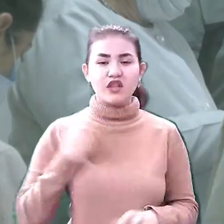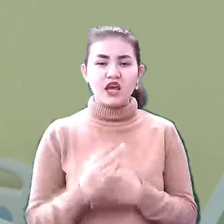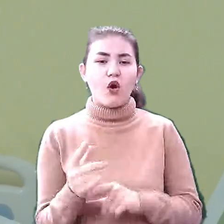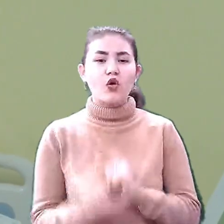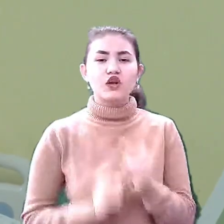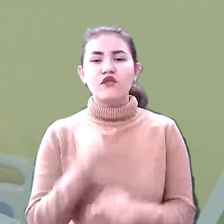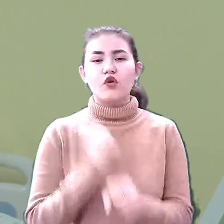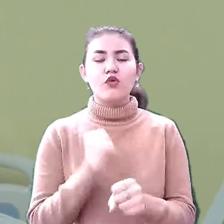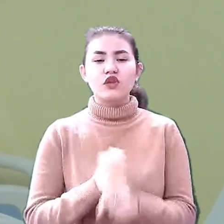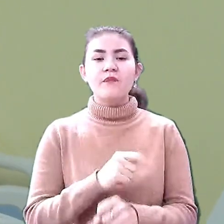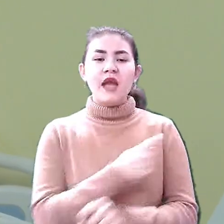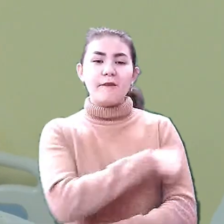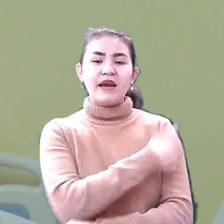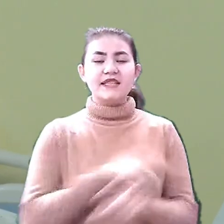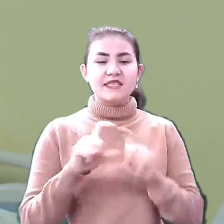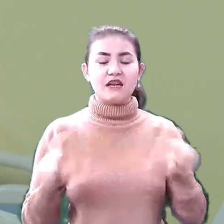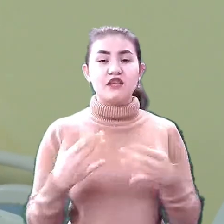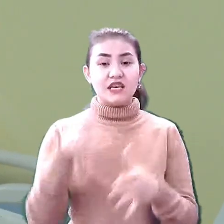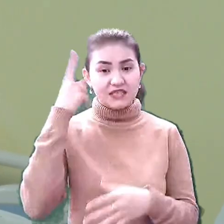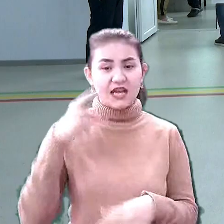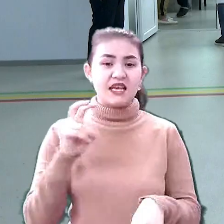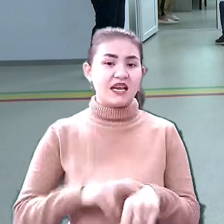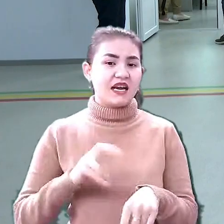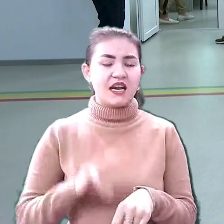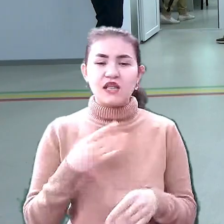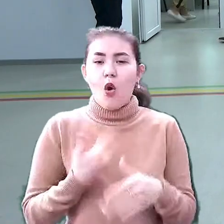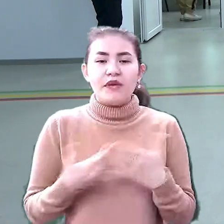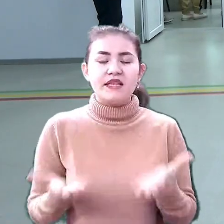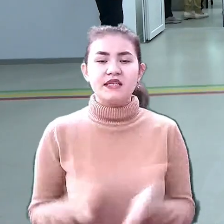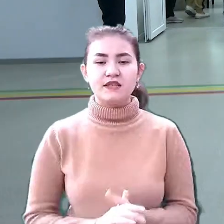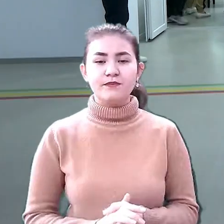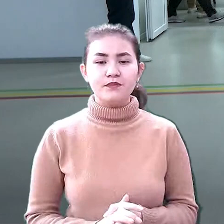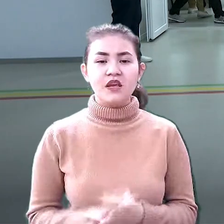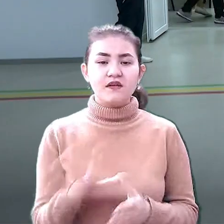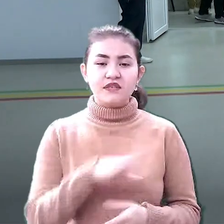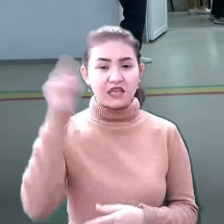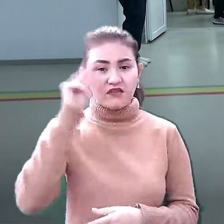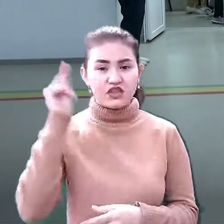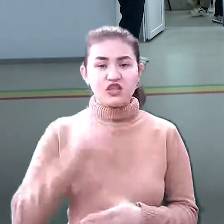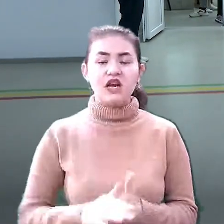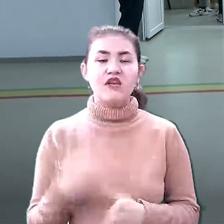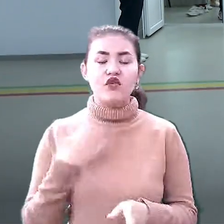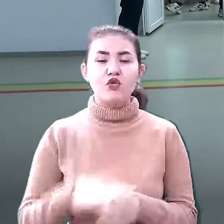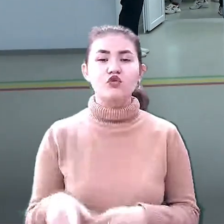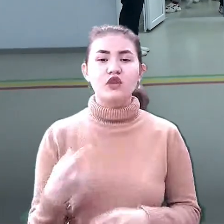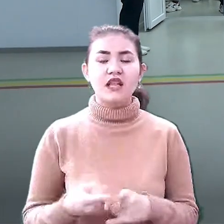медзакладу. Тому без таких знань лікарям не обійтись. Ці навчання розраховані для того, щоб